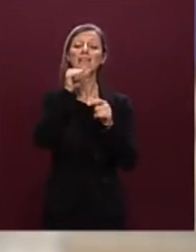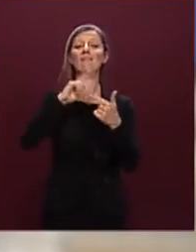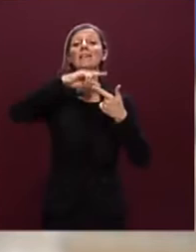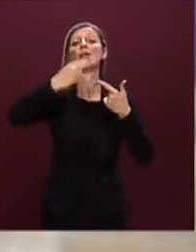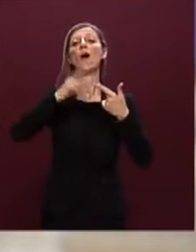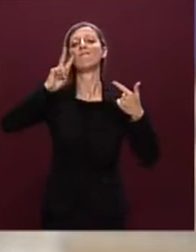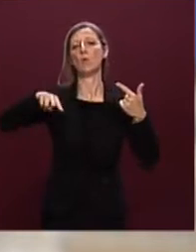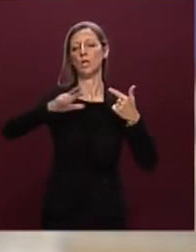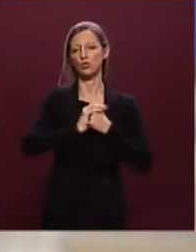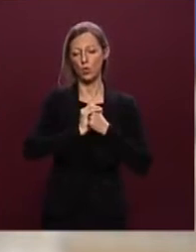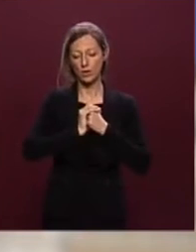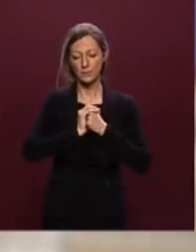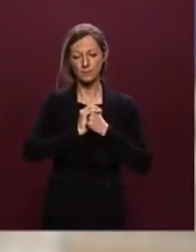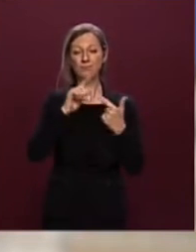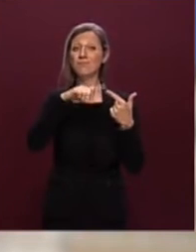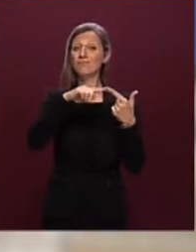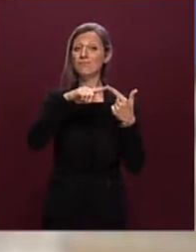valutazione che è quella collegata